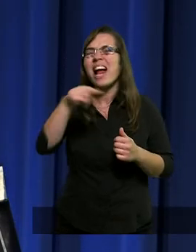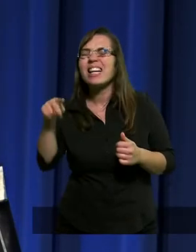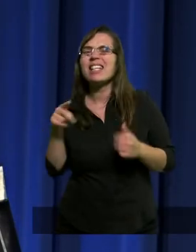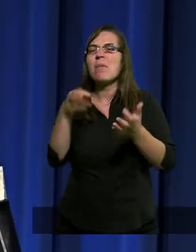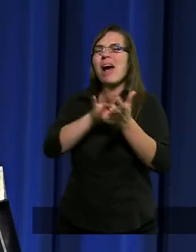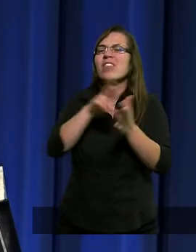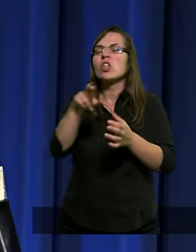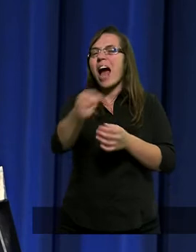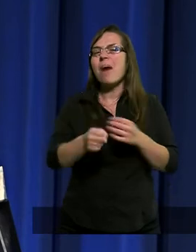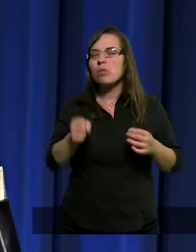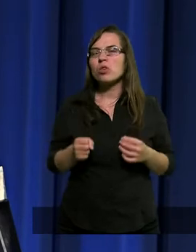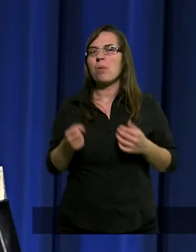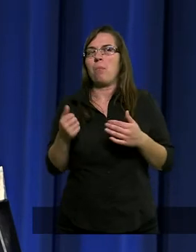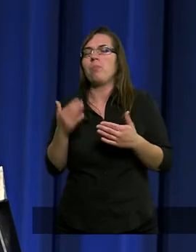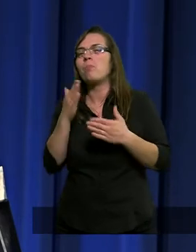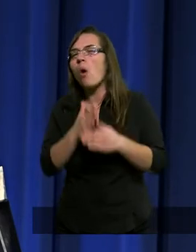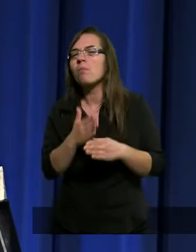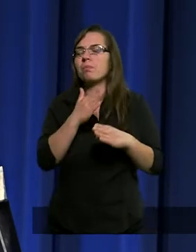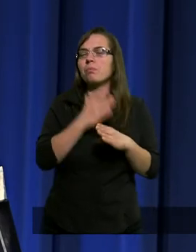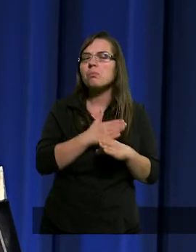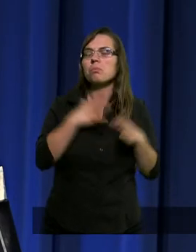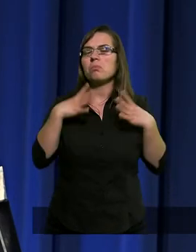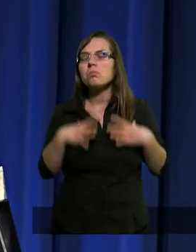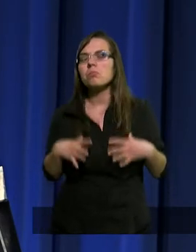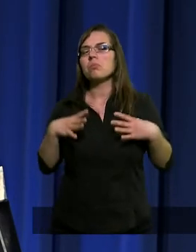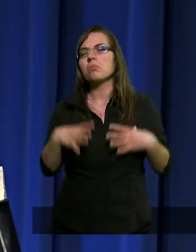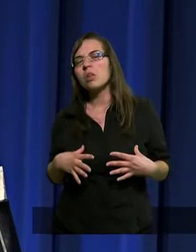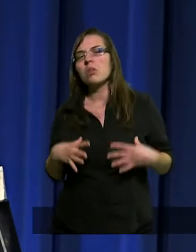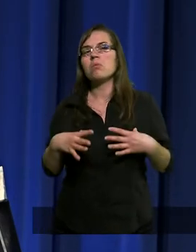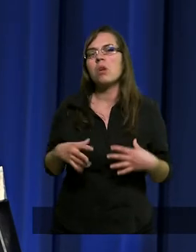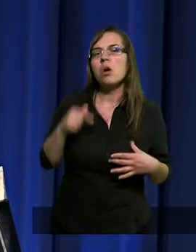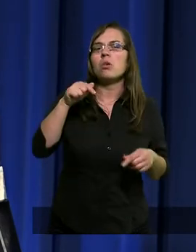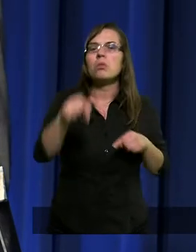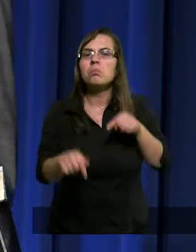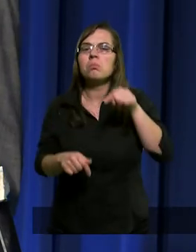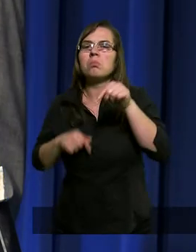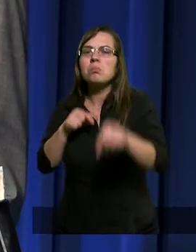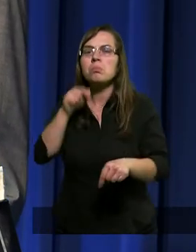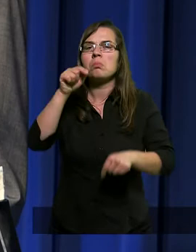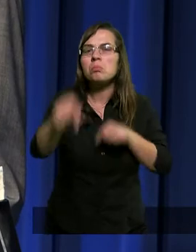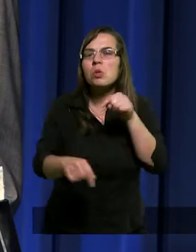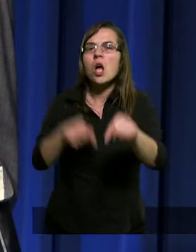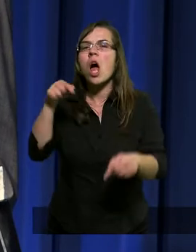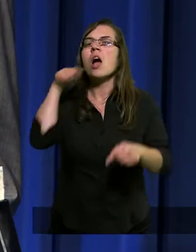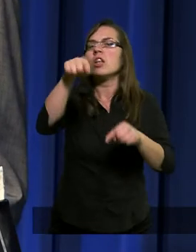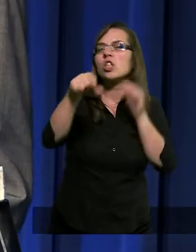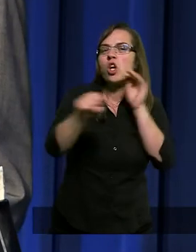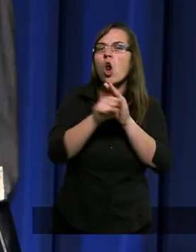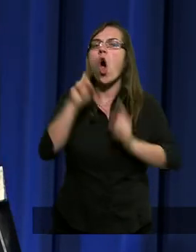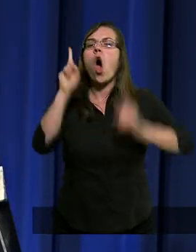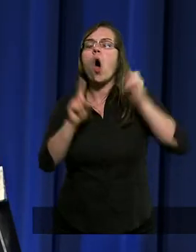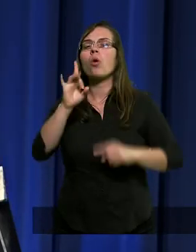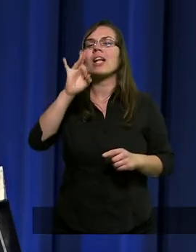pewnych rzeczy, że powoli szli, zwykle szli do ogrodu